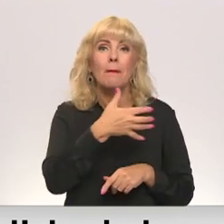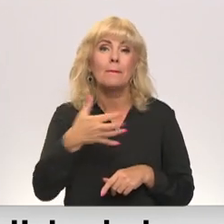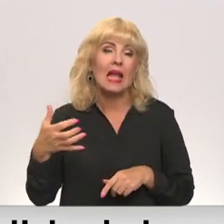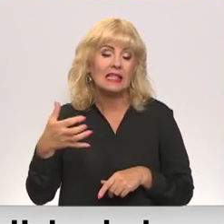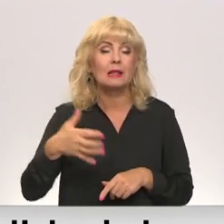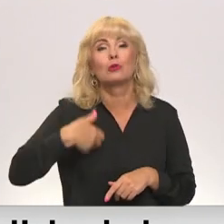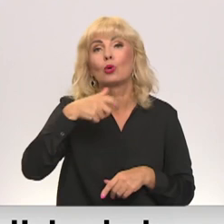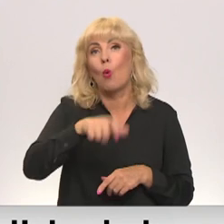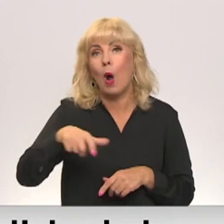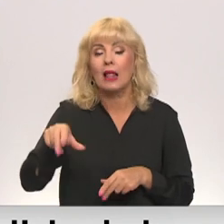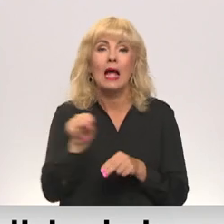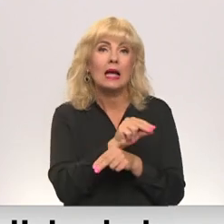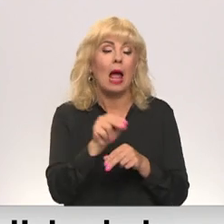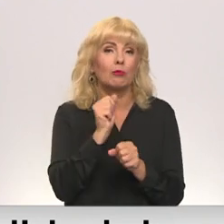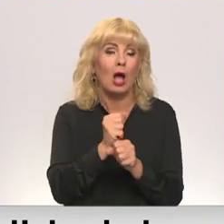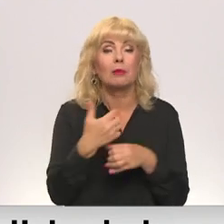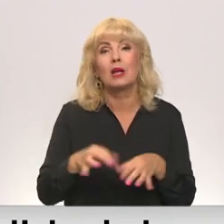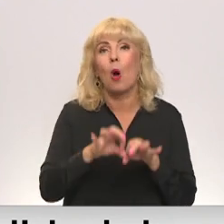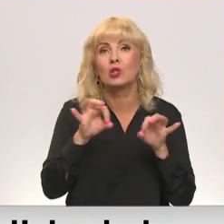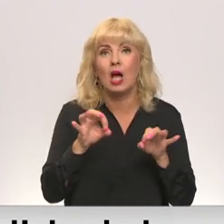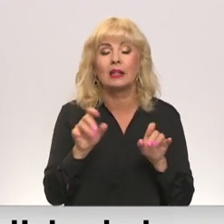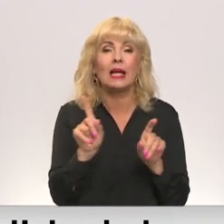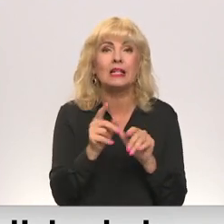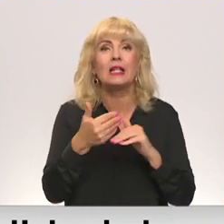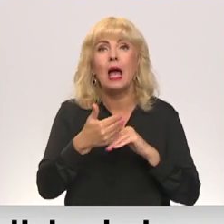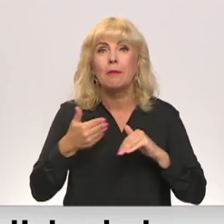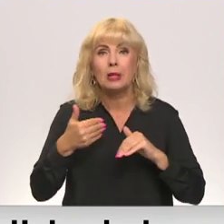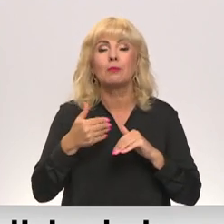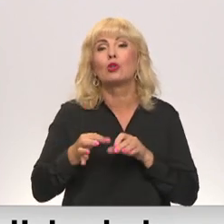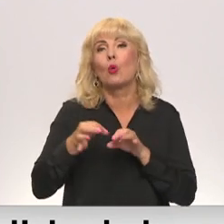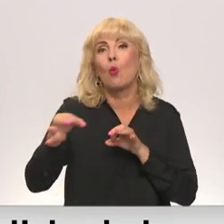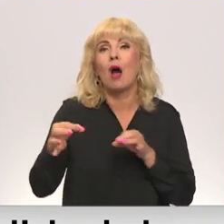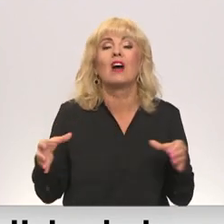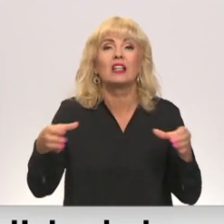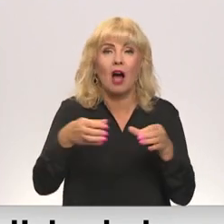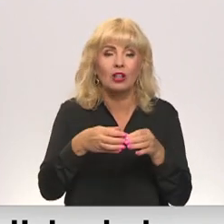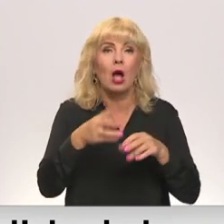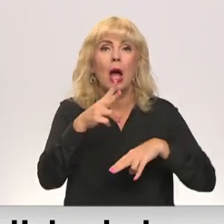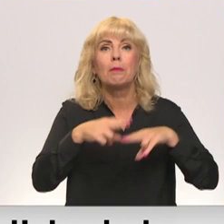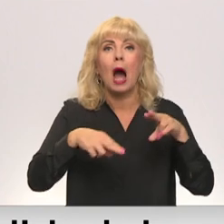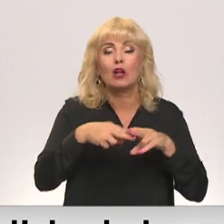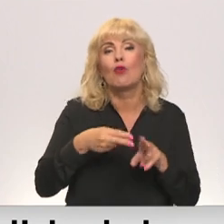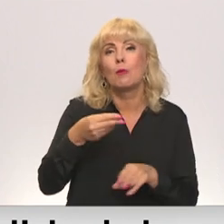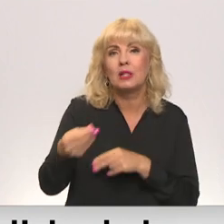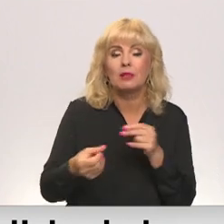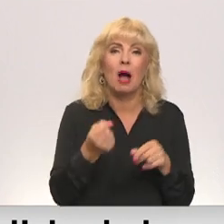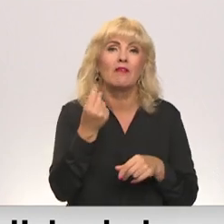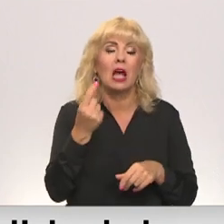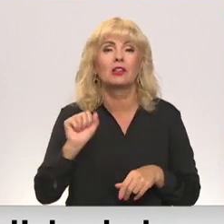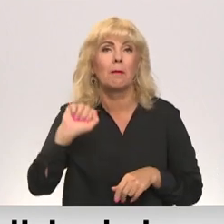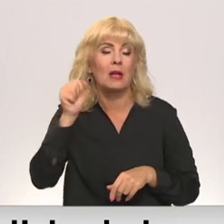skolēnu. Remont darbi tika sākti īs pirms novada apvienošanas un skolas pārbūva izmaksājas vairāk nekā 11